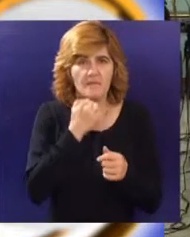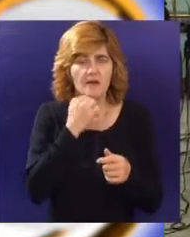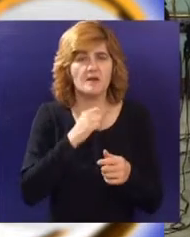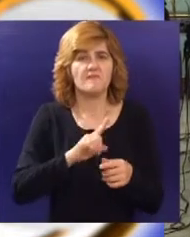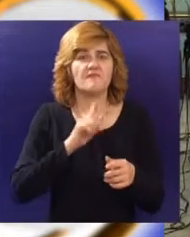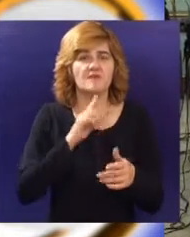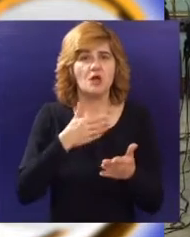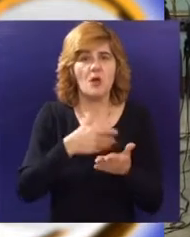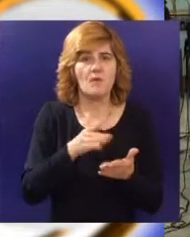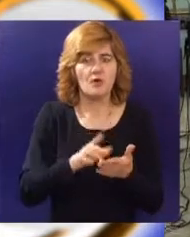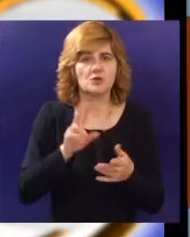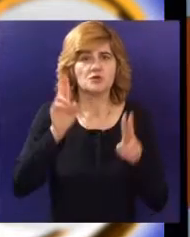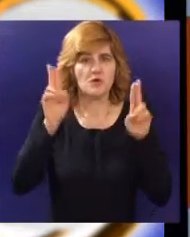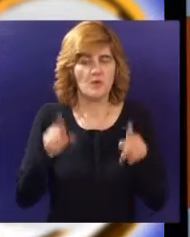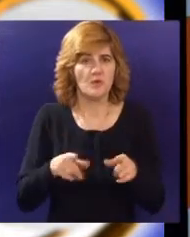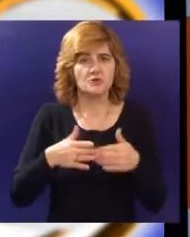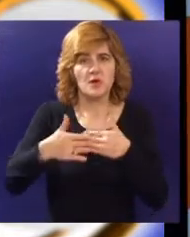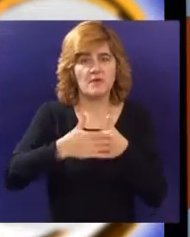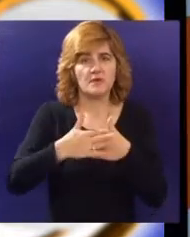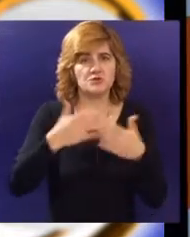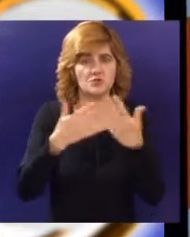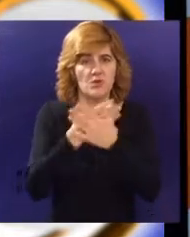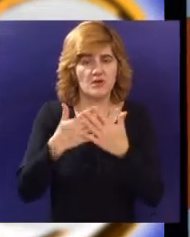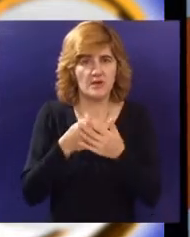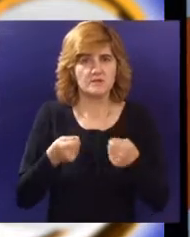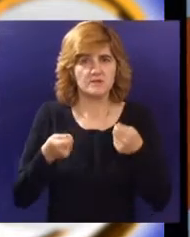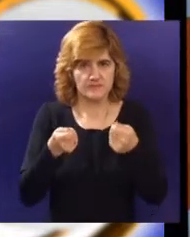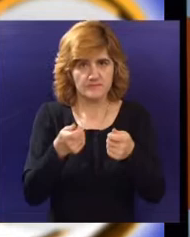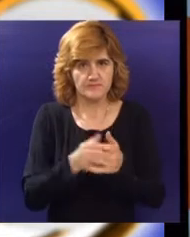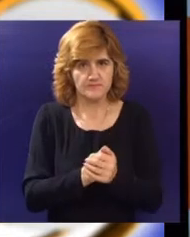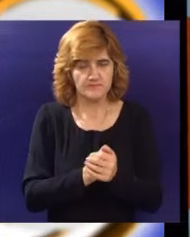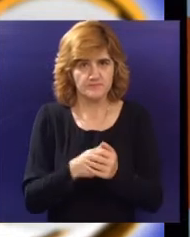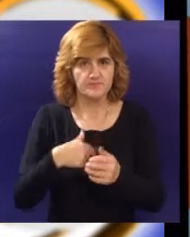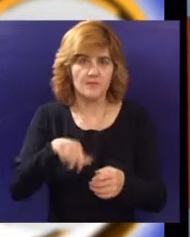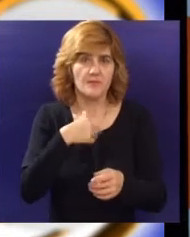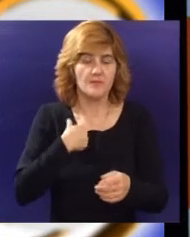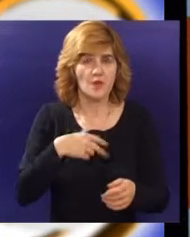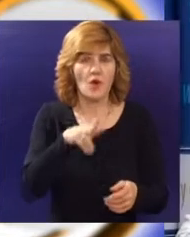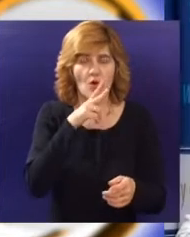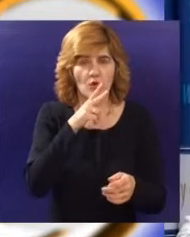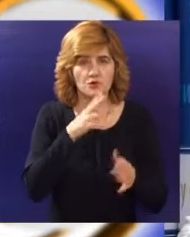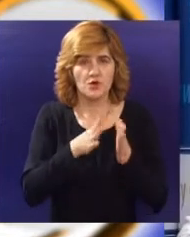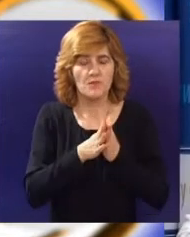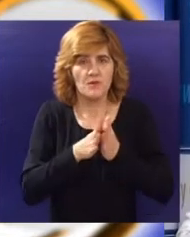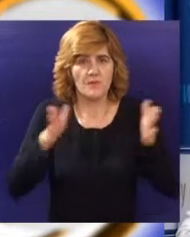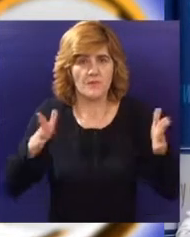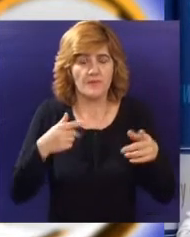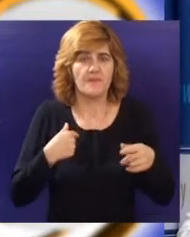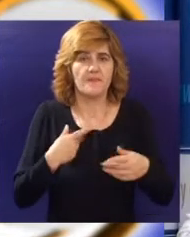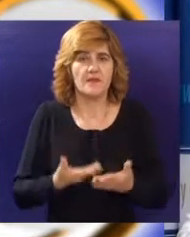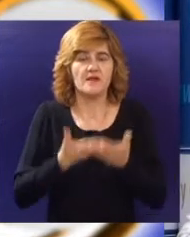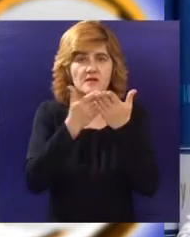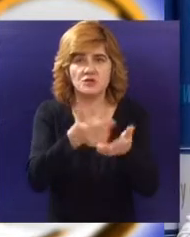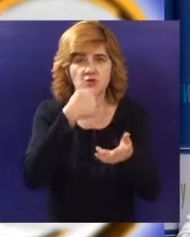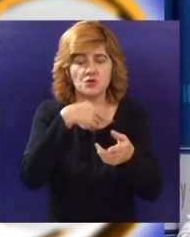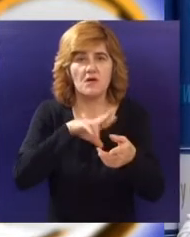tržnice, pijace i potrošači duž Srpsko-Mađarske granice. Očekujemo jačanje partnerstva, porast ponude